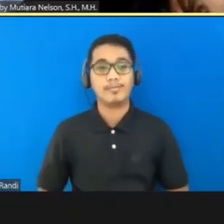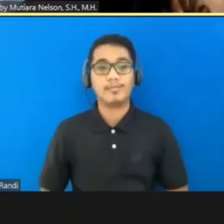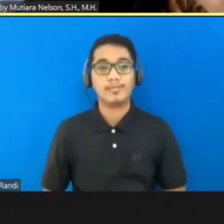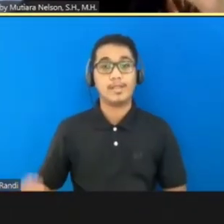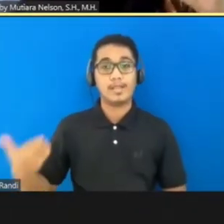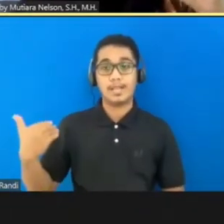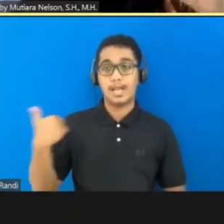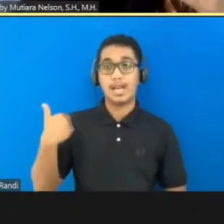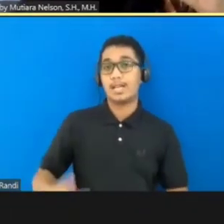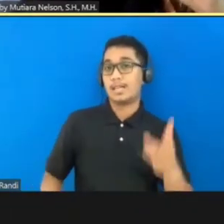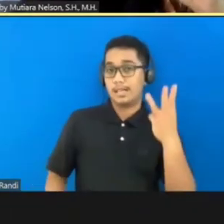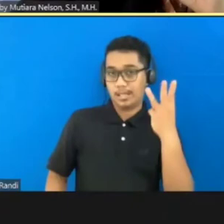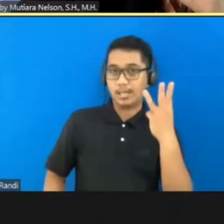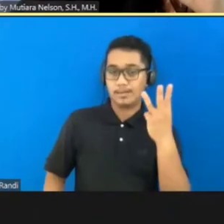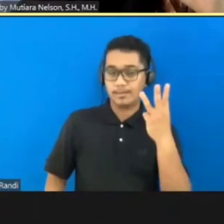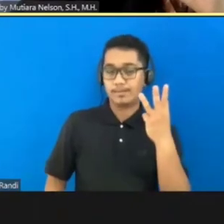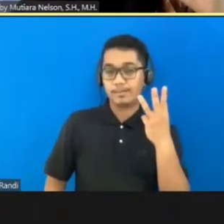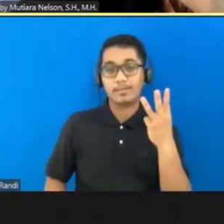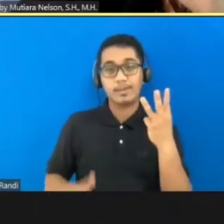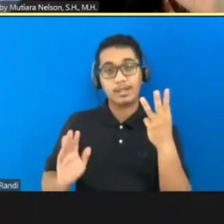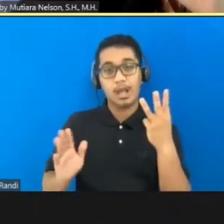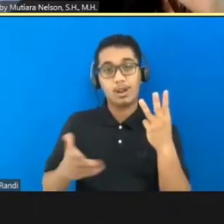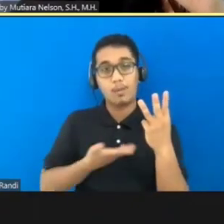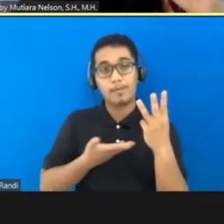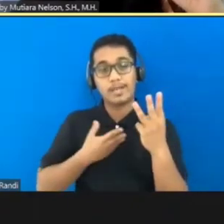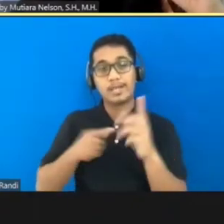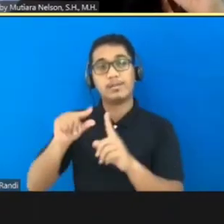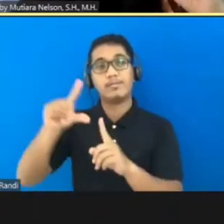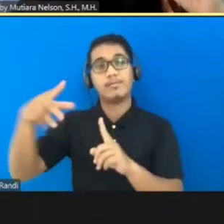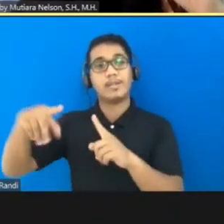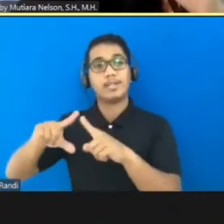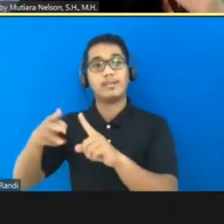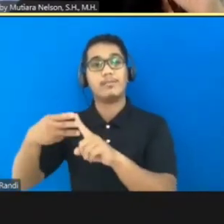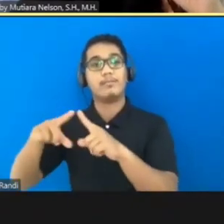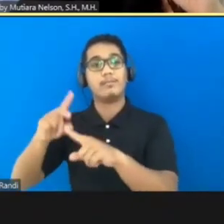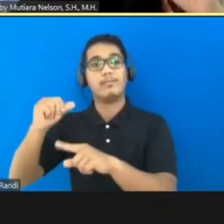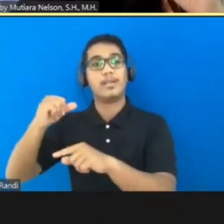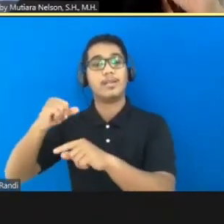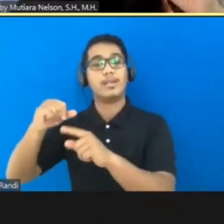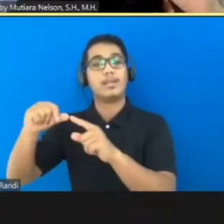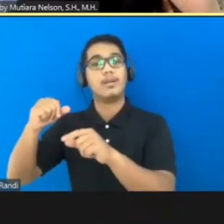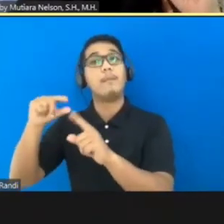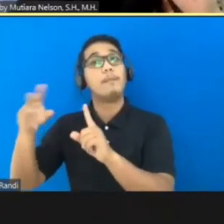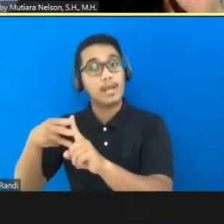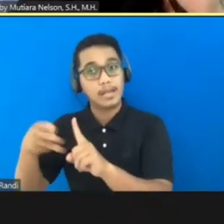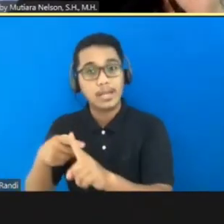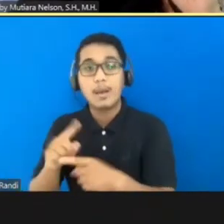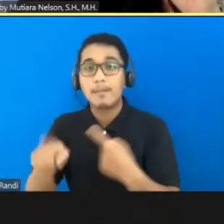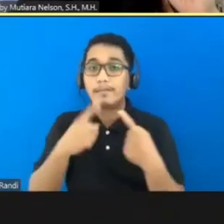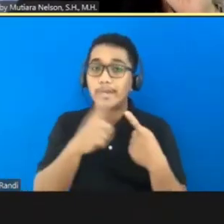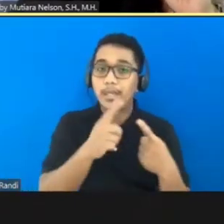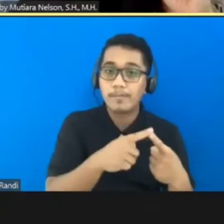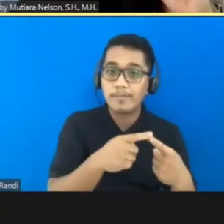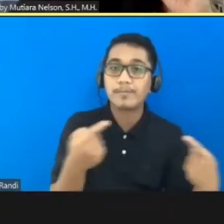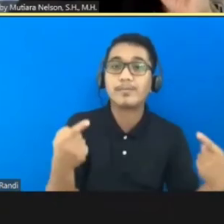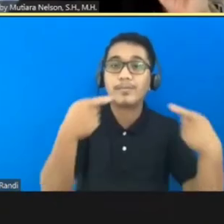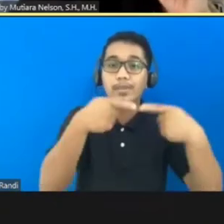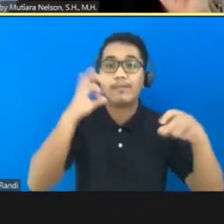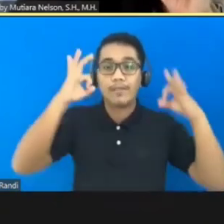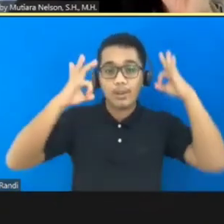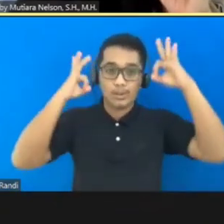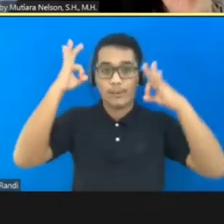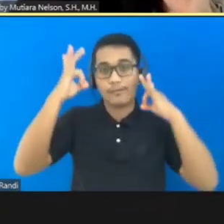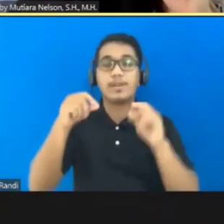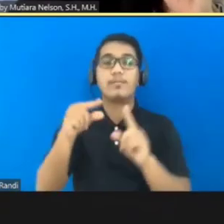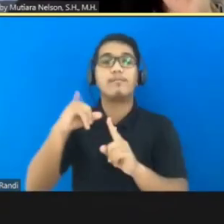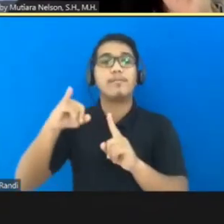hal penting yang harus kita perhatikan jika kita ingin menerapkan pibargen di Indonesia. Yang pertama tentu harus dihubungkan dengan filosofi pemidanaan kita.